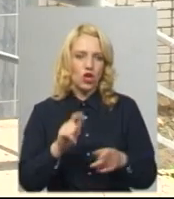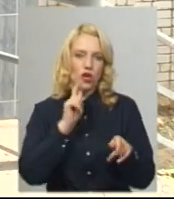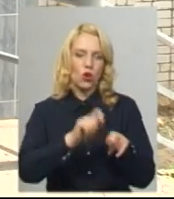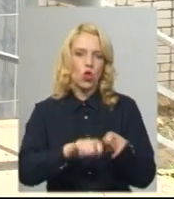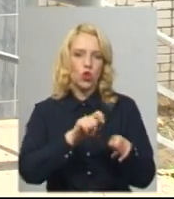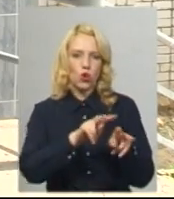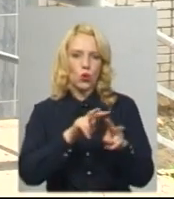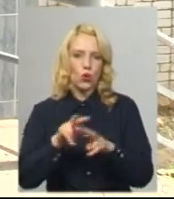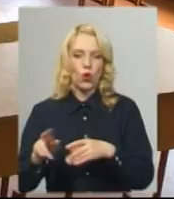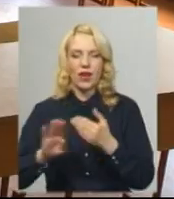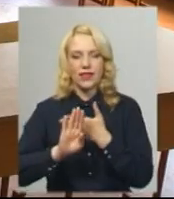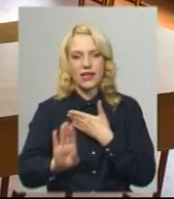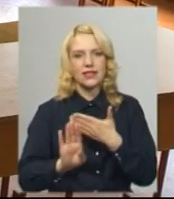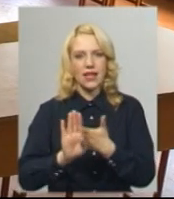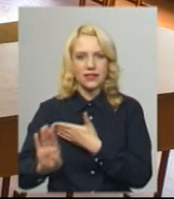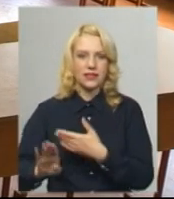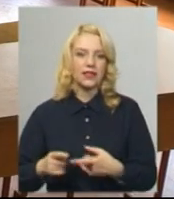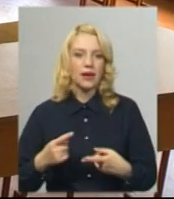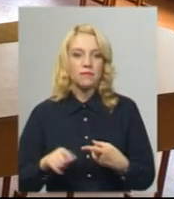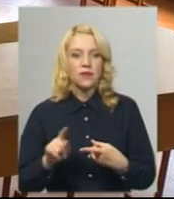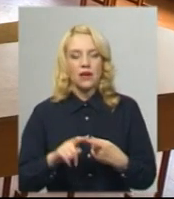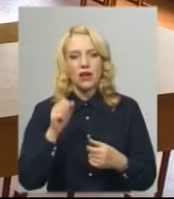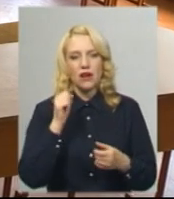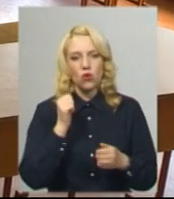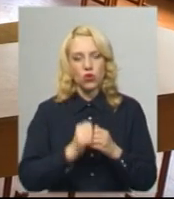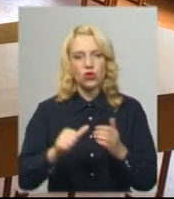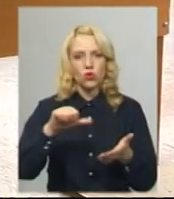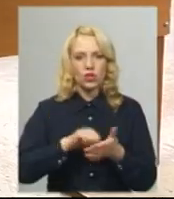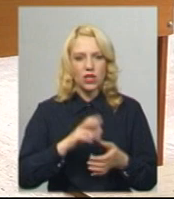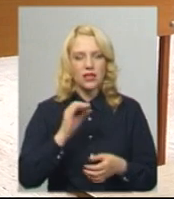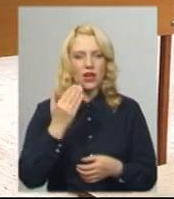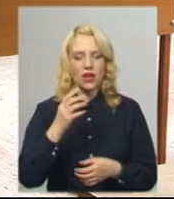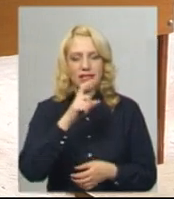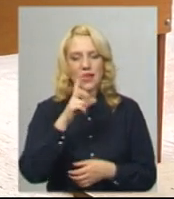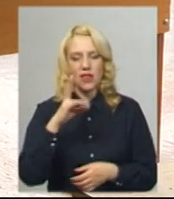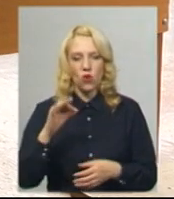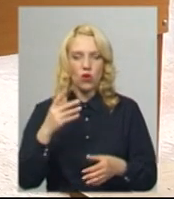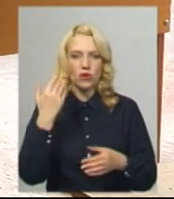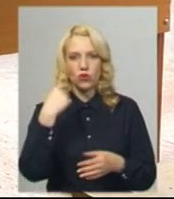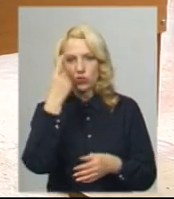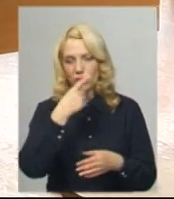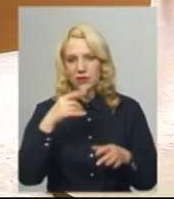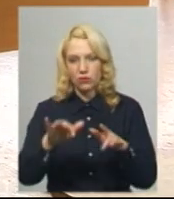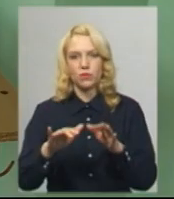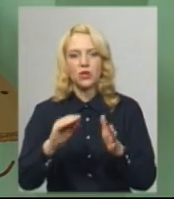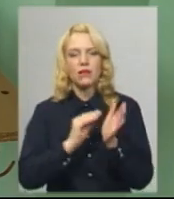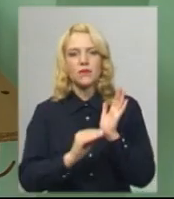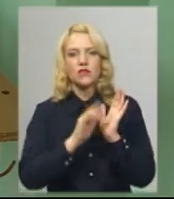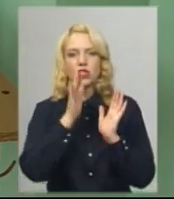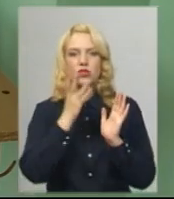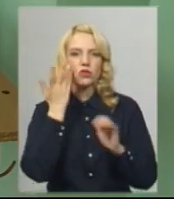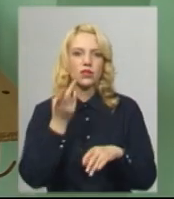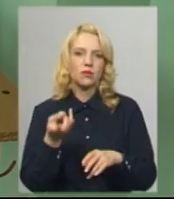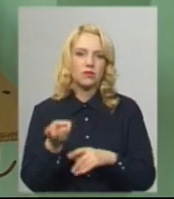дистанцією. Кожному учаснику здачі ЗНО на його особистій сторінці зазначено час, коли він має з'явитись на пункт тестування,